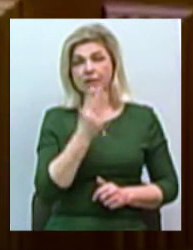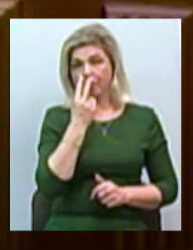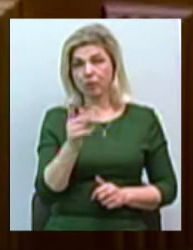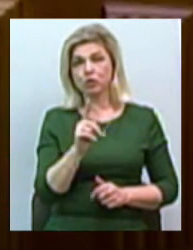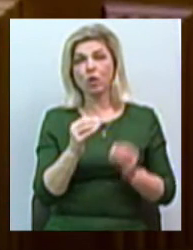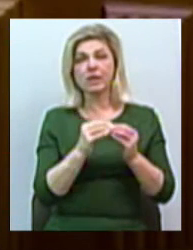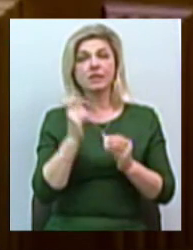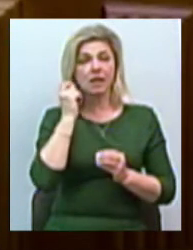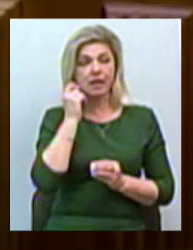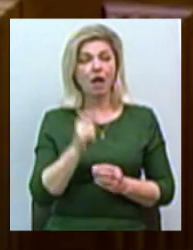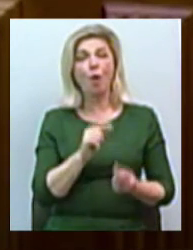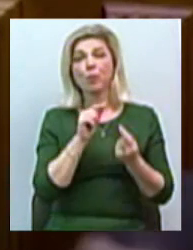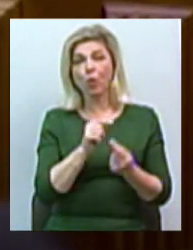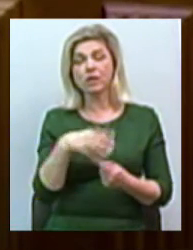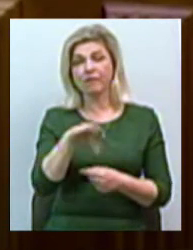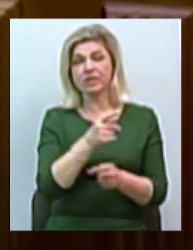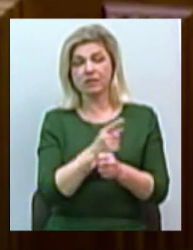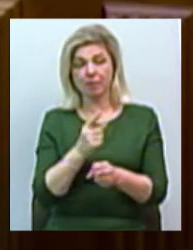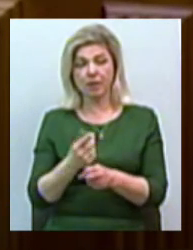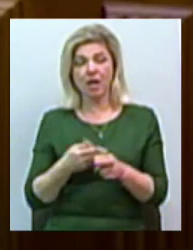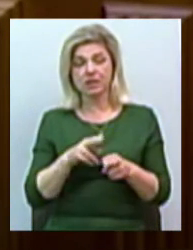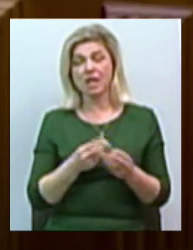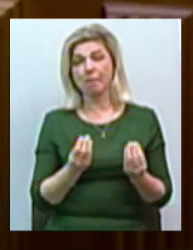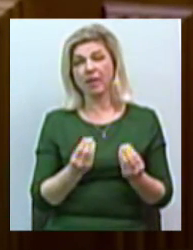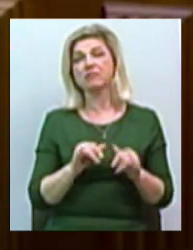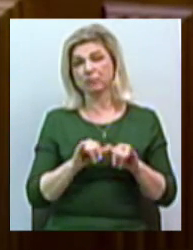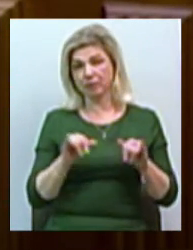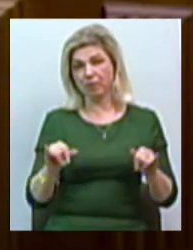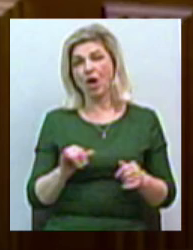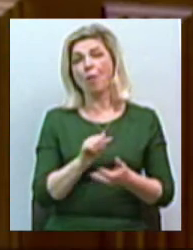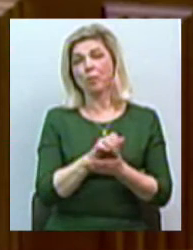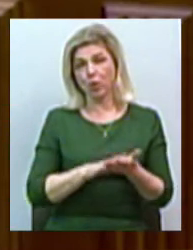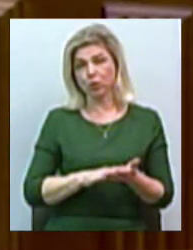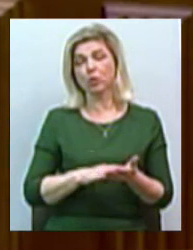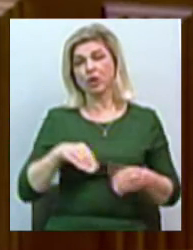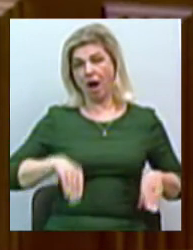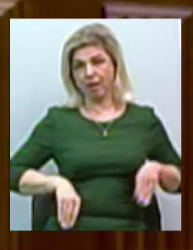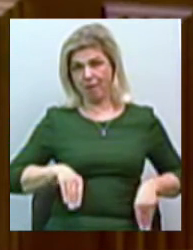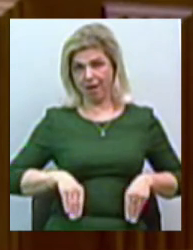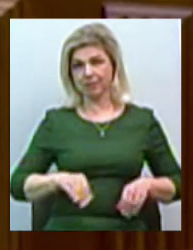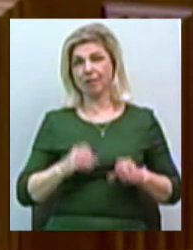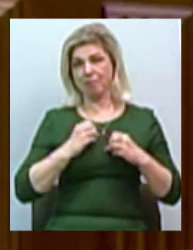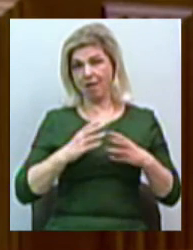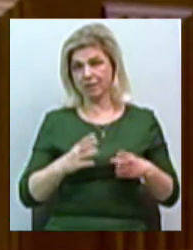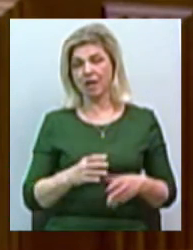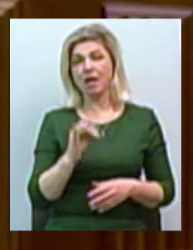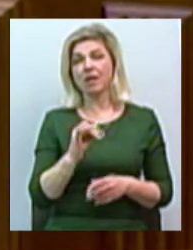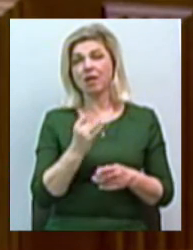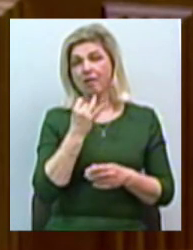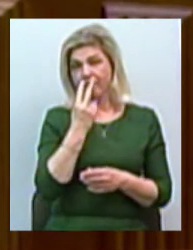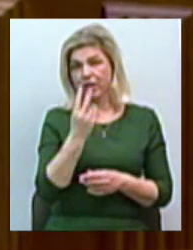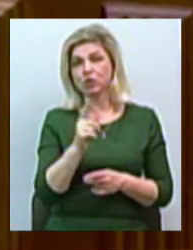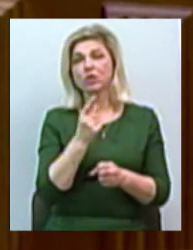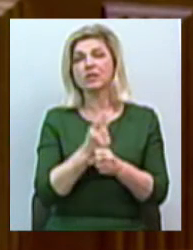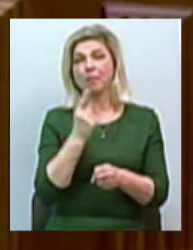попри усі заборони, цей бізнес процвітає і продовжує наповнювати свої кармани. Тому дуже прикро чути такі речі, що нібито